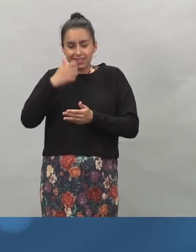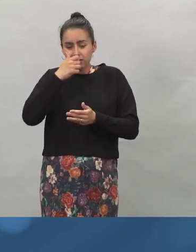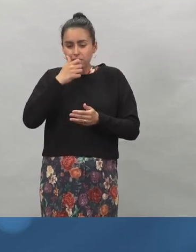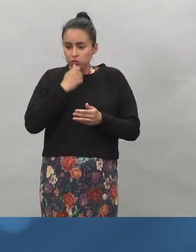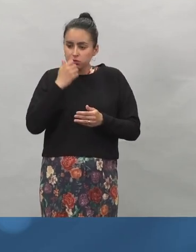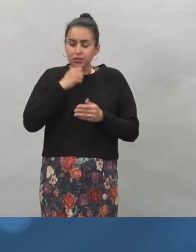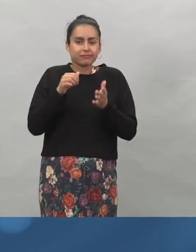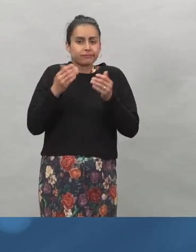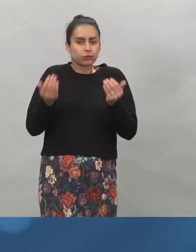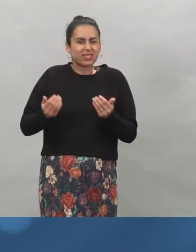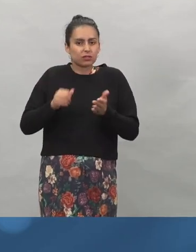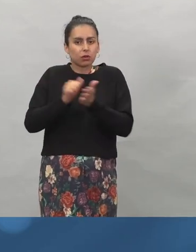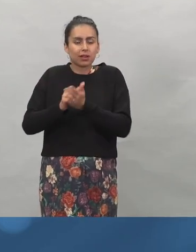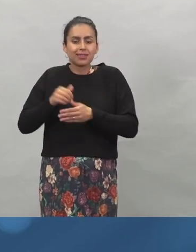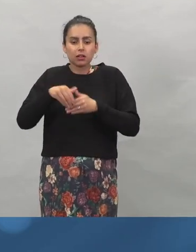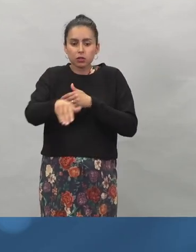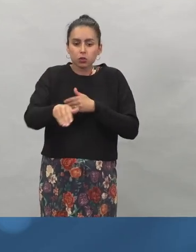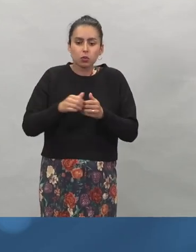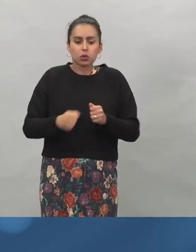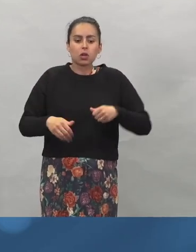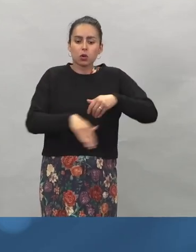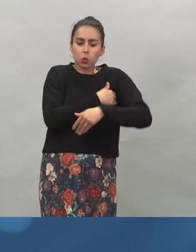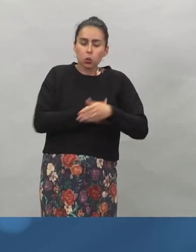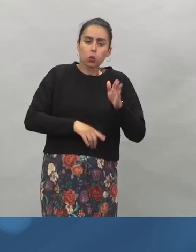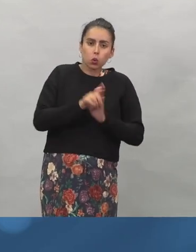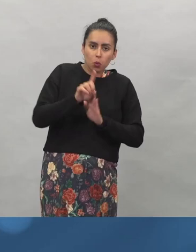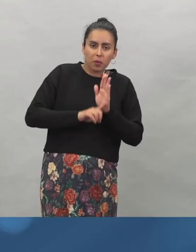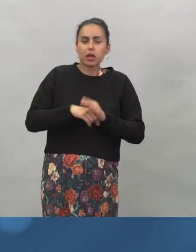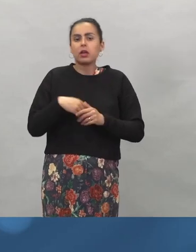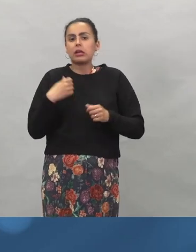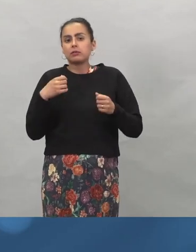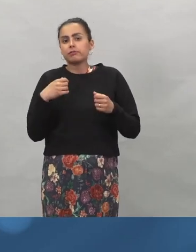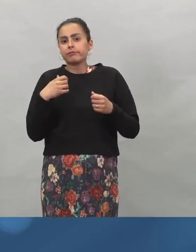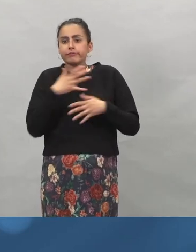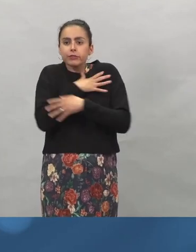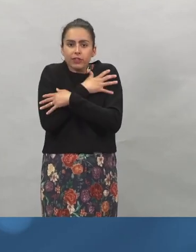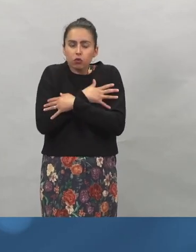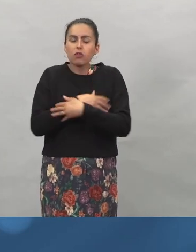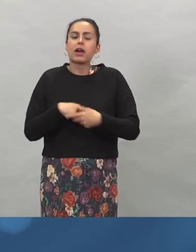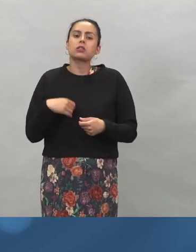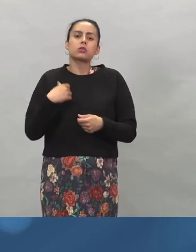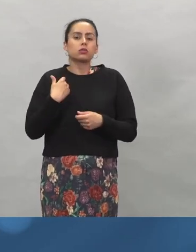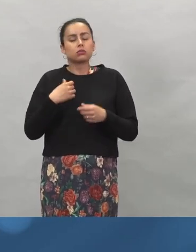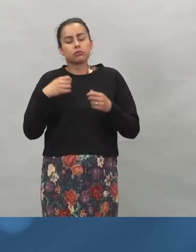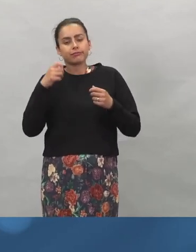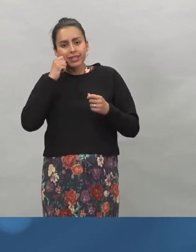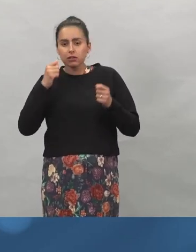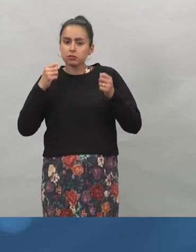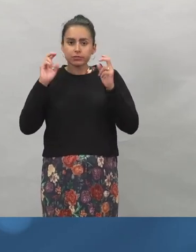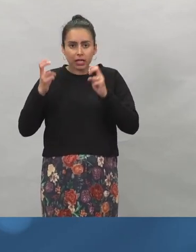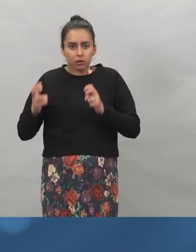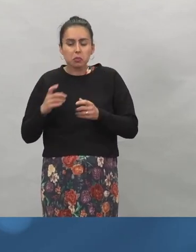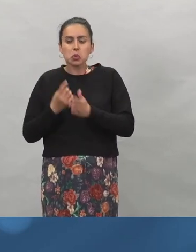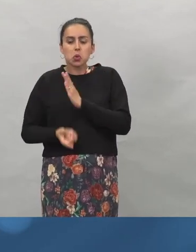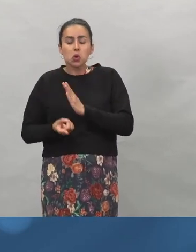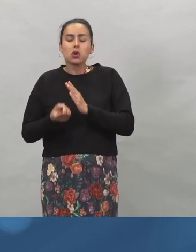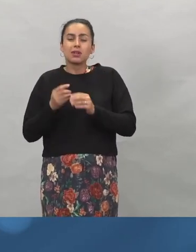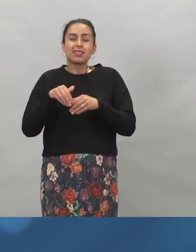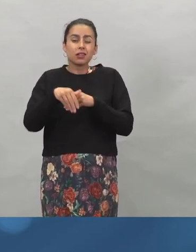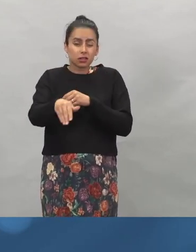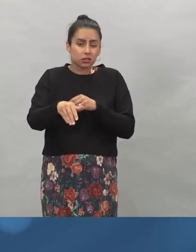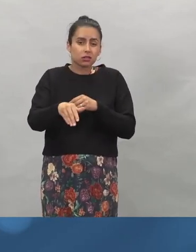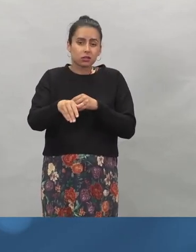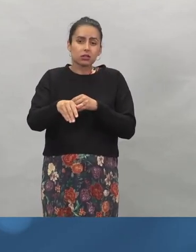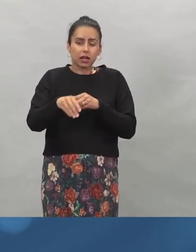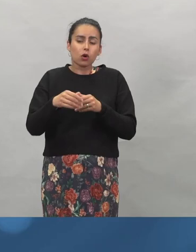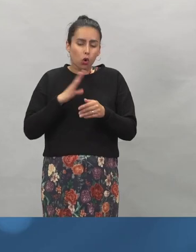kuume, lihaskipu, vilun väristykset, niin niitä esiintyy näinä ensimmäisenä päivinä rokotteen jälkeen. Tietysti se on eri